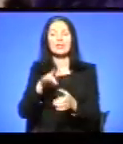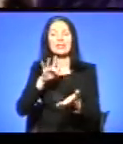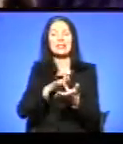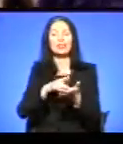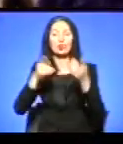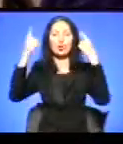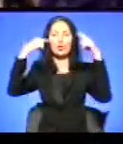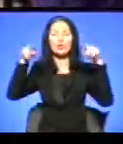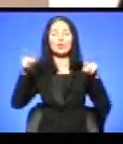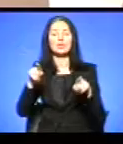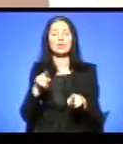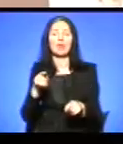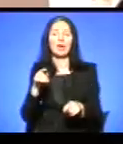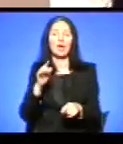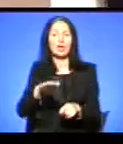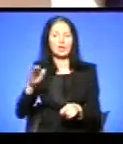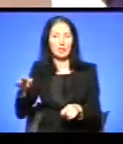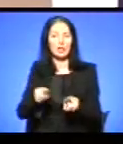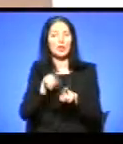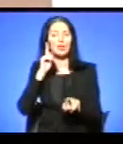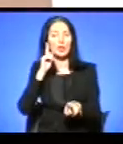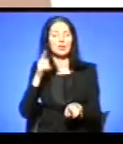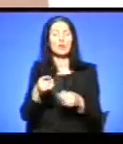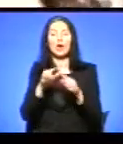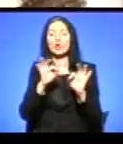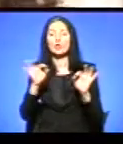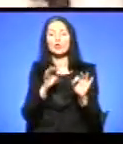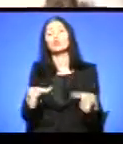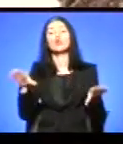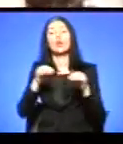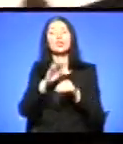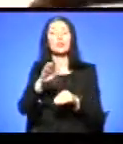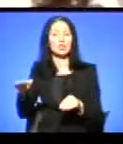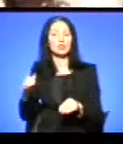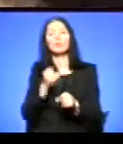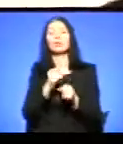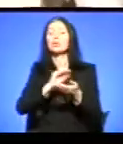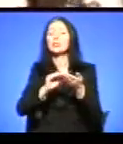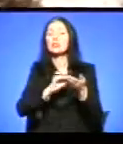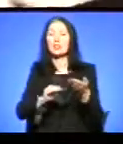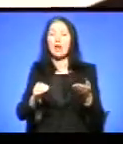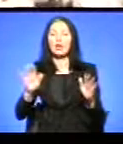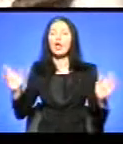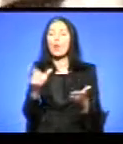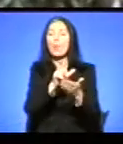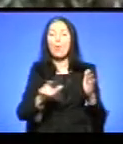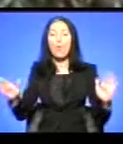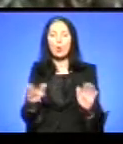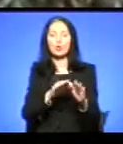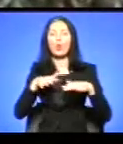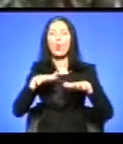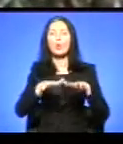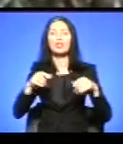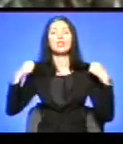розповідає, разом із співробітниками та дітьми склали сценарій, музику поставили танці, пошили костюми. Також мають свої ролі у виставі. «Моя